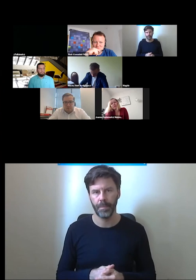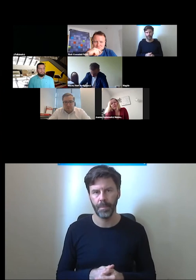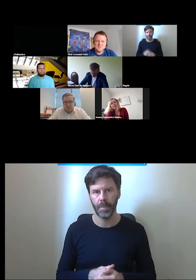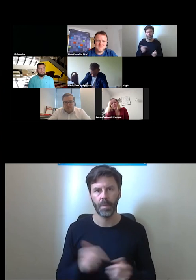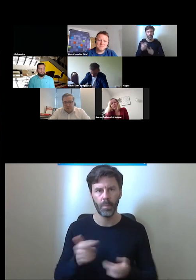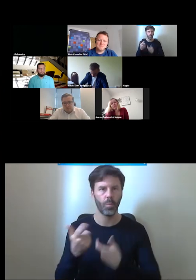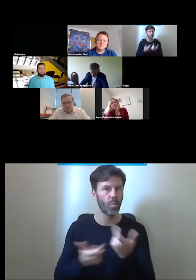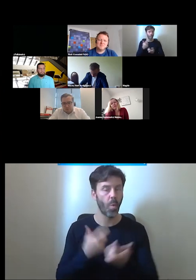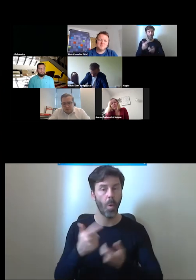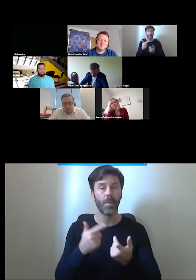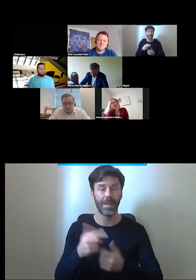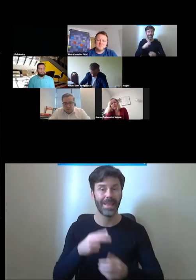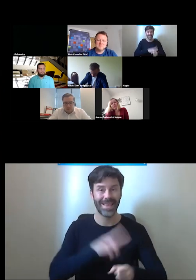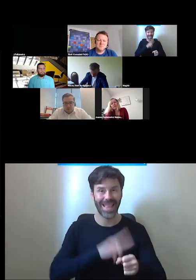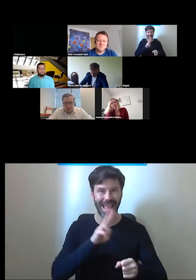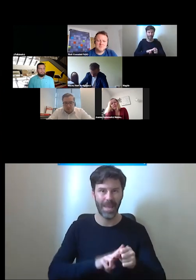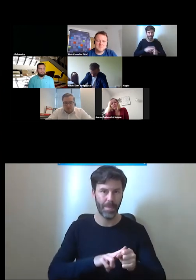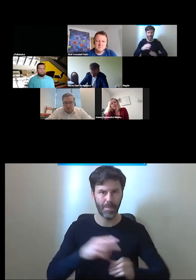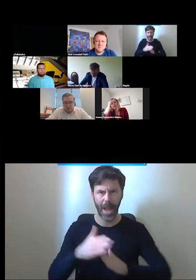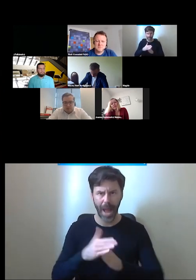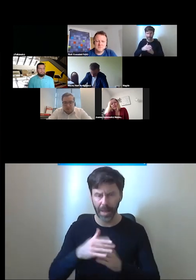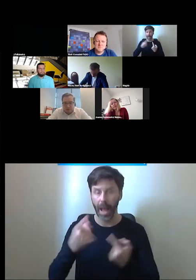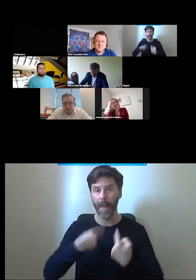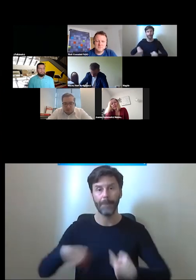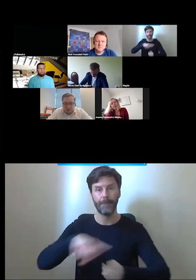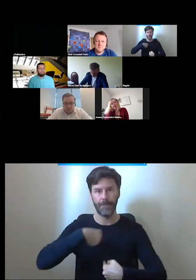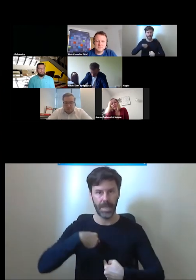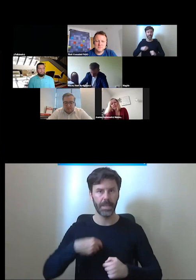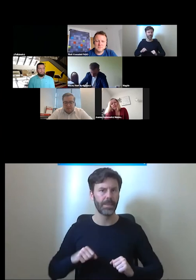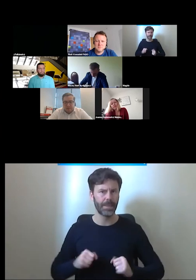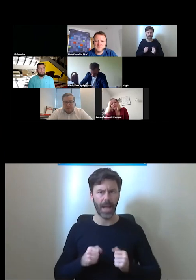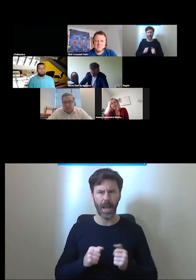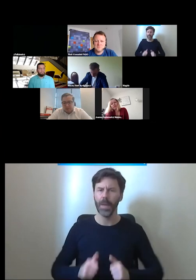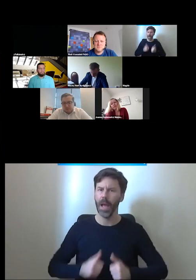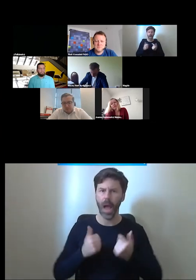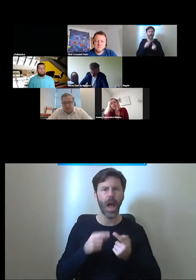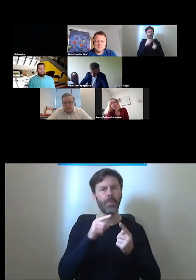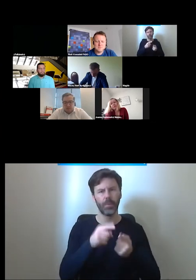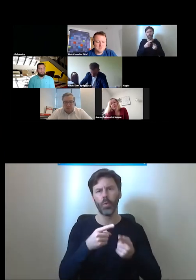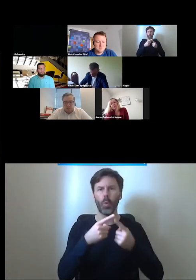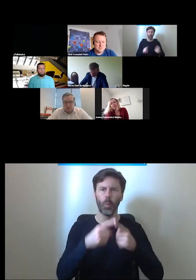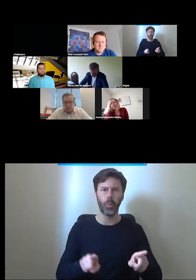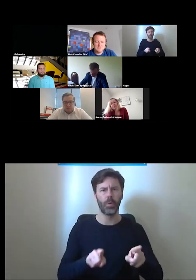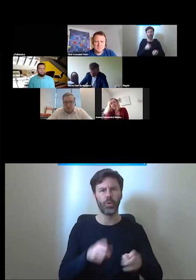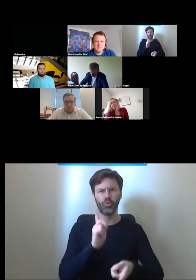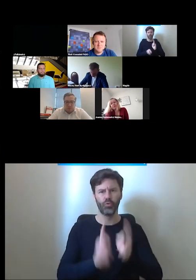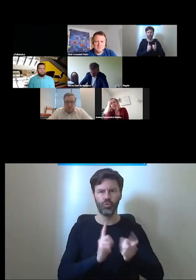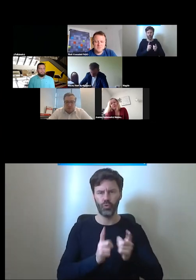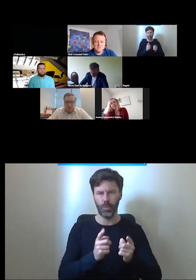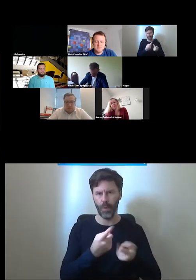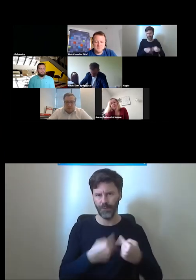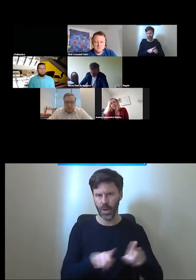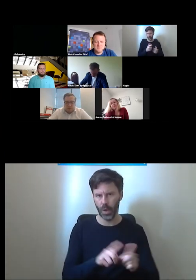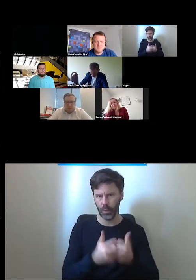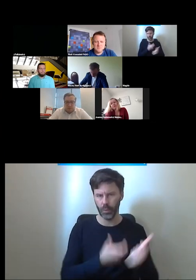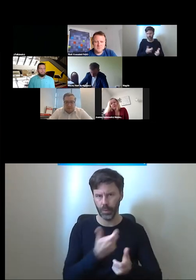terminy a my przynajmniej jako nasza jednostka staramy się stosować jak najkrótsze terminy realizacji spraw tak samo jest z terminem 48 godzinnym on powinien być w naszej